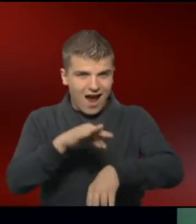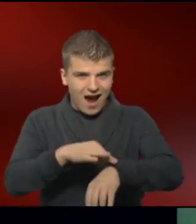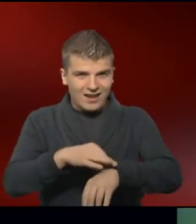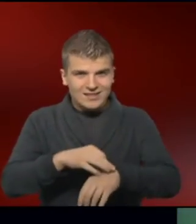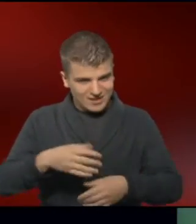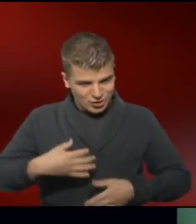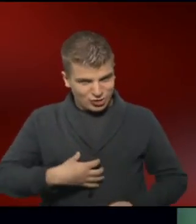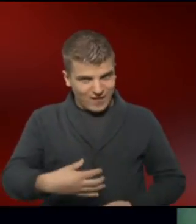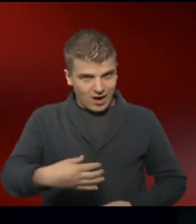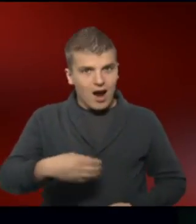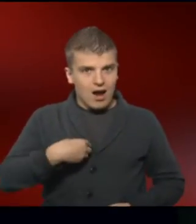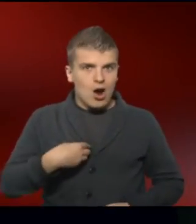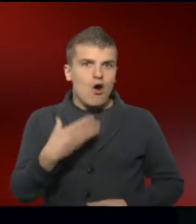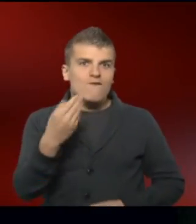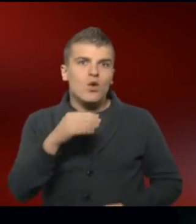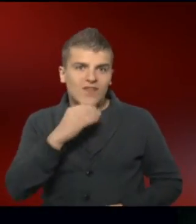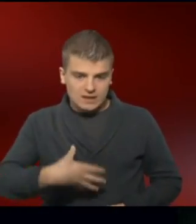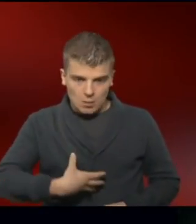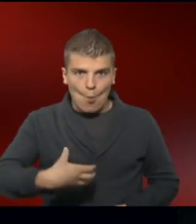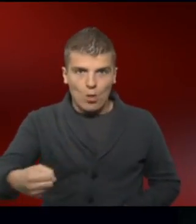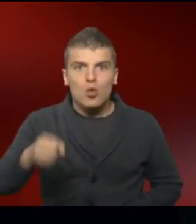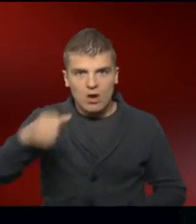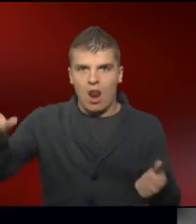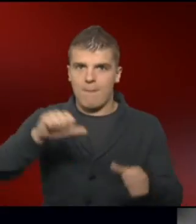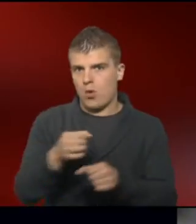schwangeren Frau Fruchtwasser und gab es weiter ins Labor.